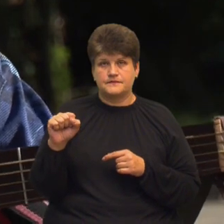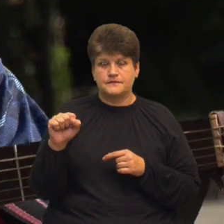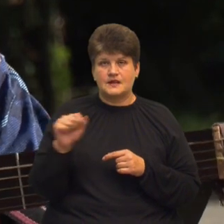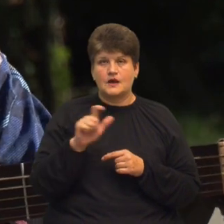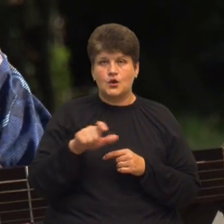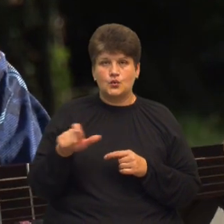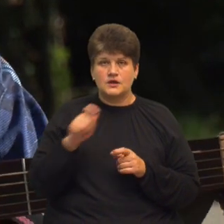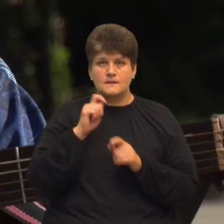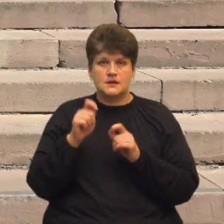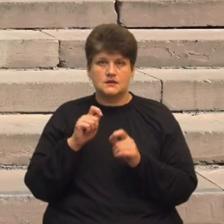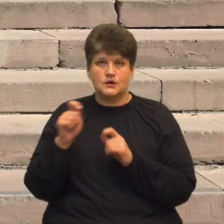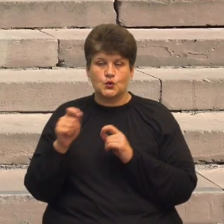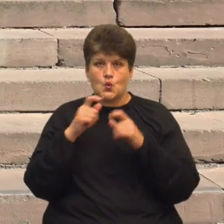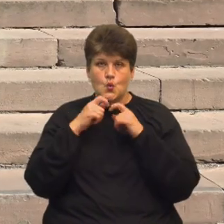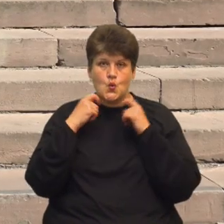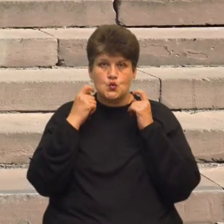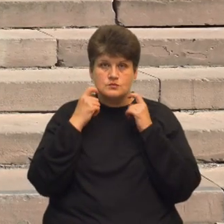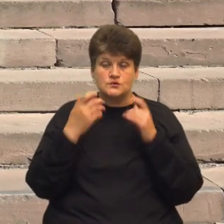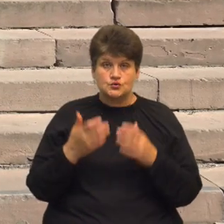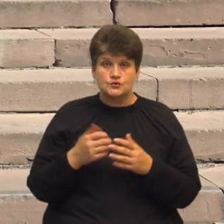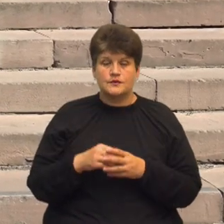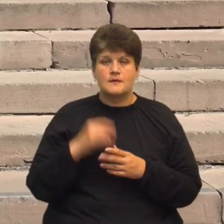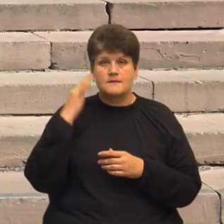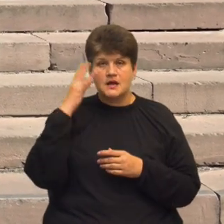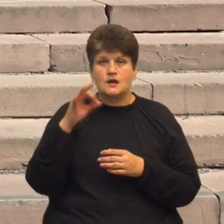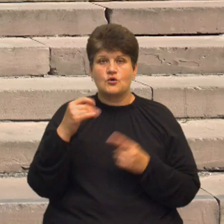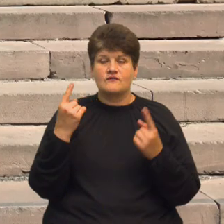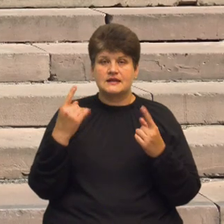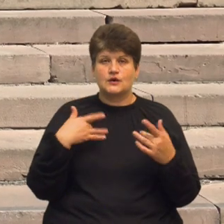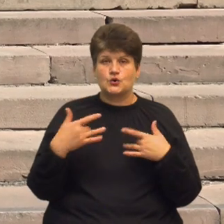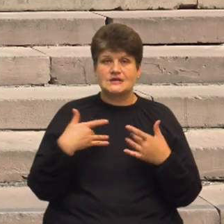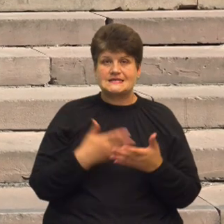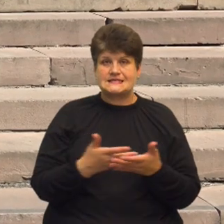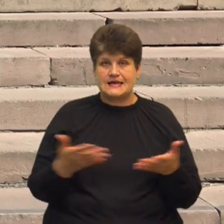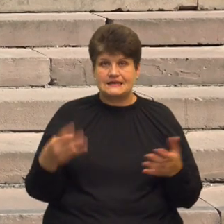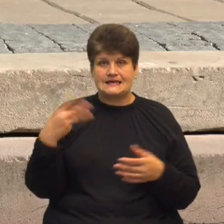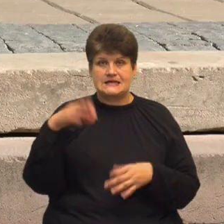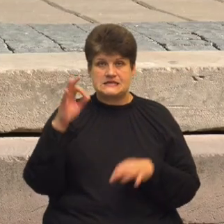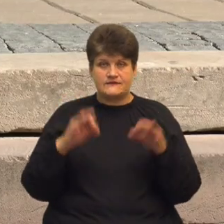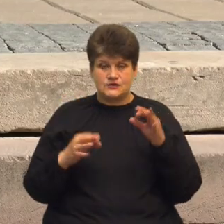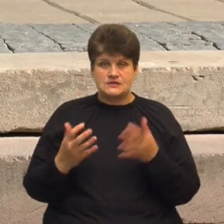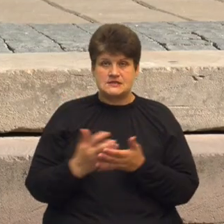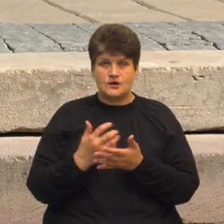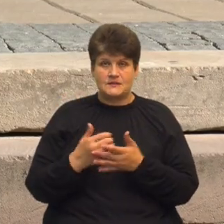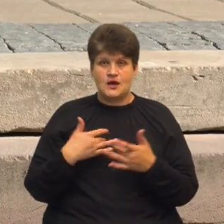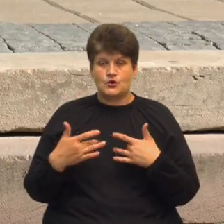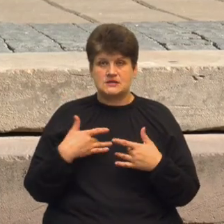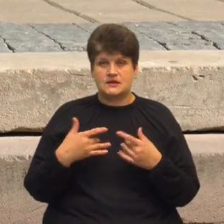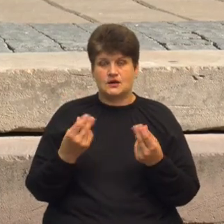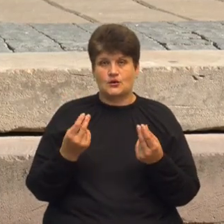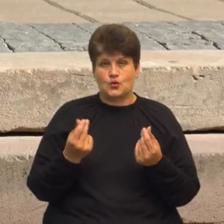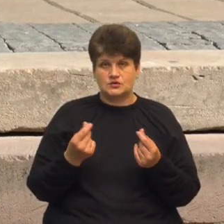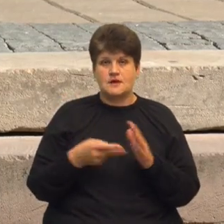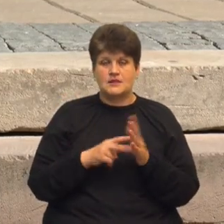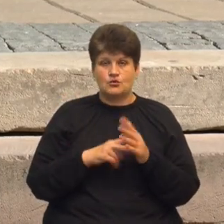дарю усмішку. Вова каже, мріє про велику сцену, а 30 відсотків від зароблених на концертах коштів планує віддавати